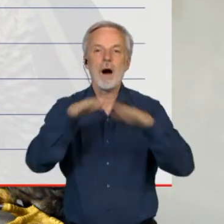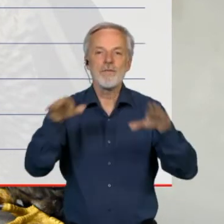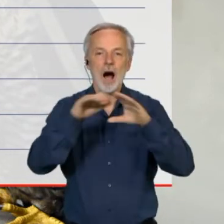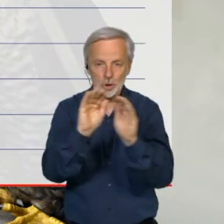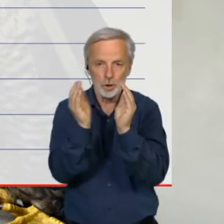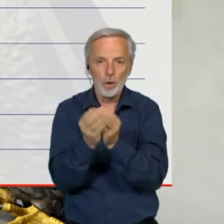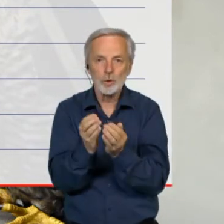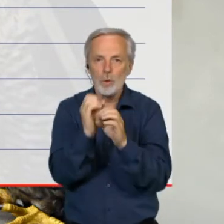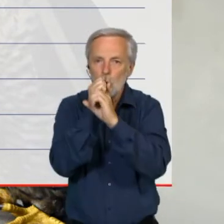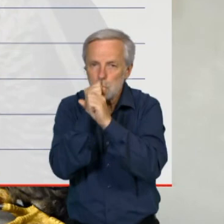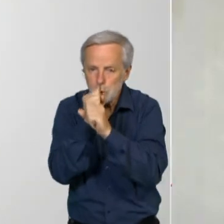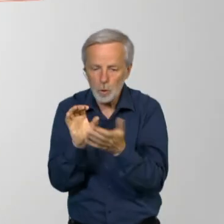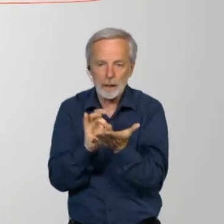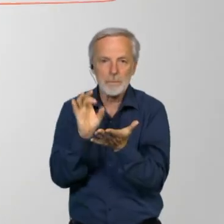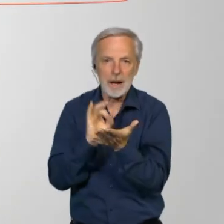skleněných perel.